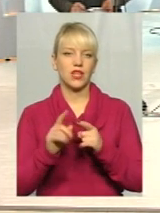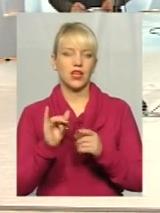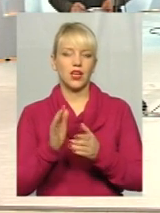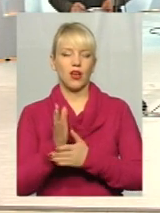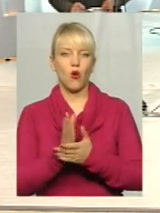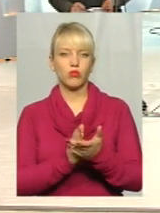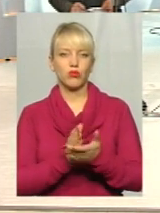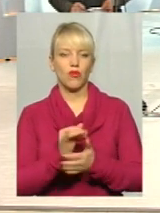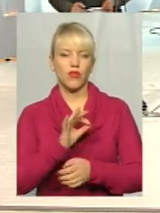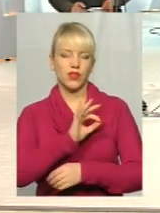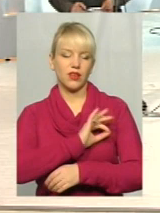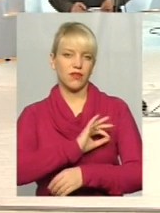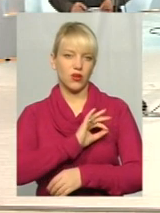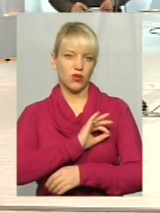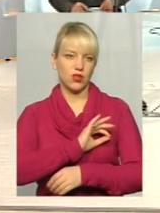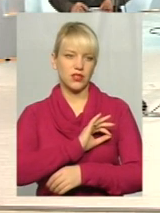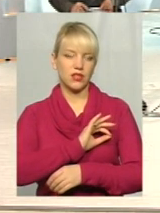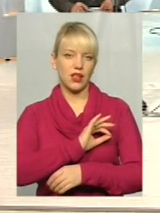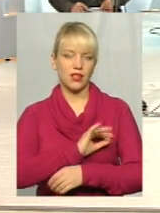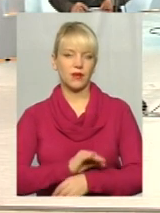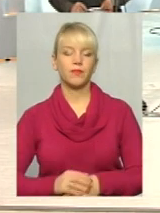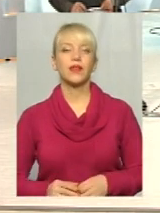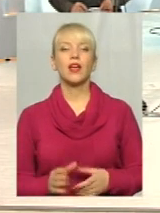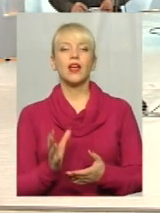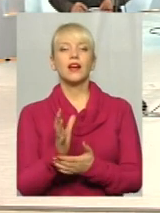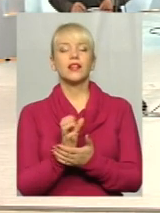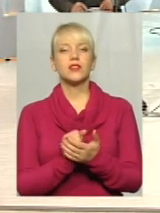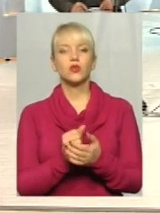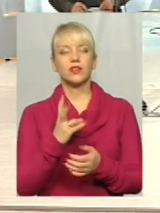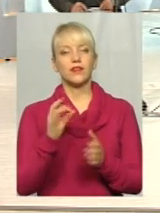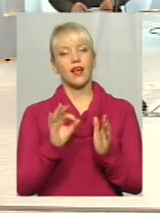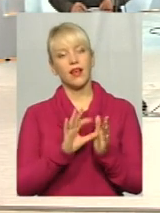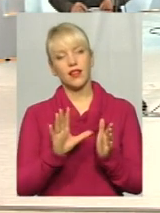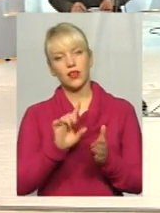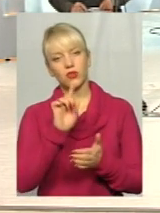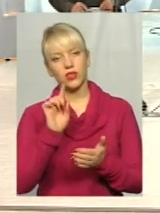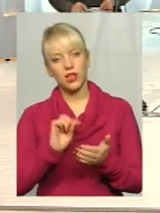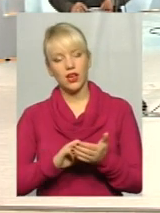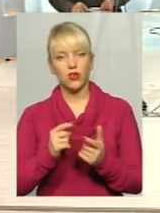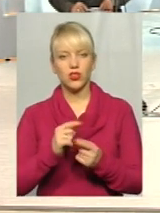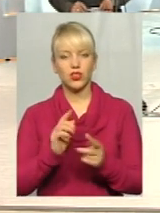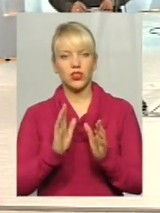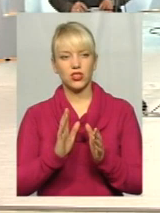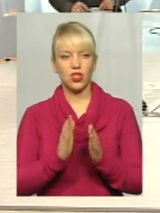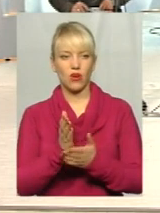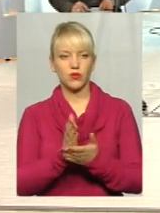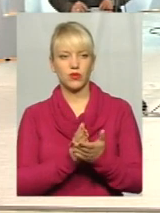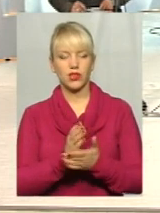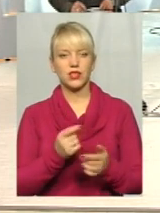використання ресурсів на електроенергію, чи лише обслуговування ліфтів? Це разом з